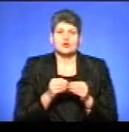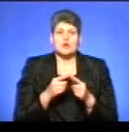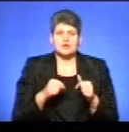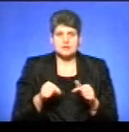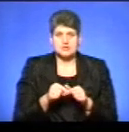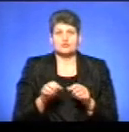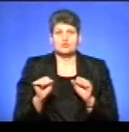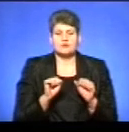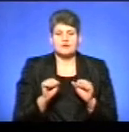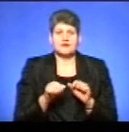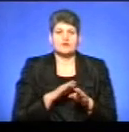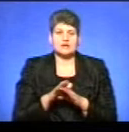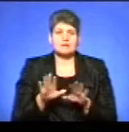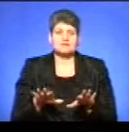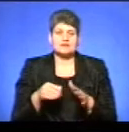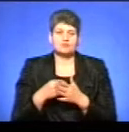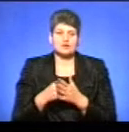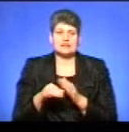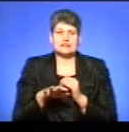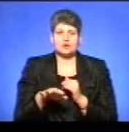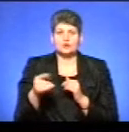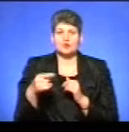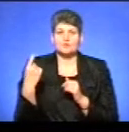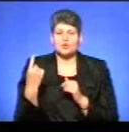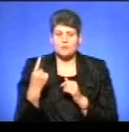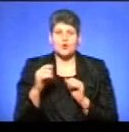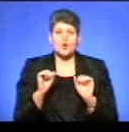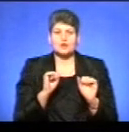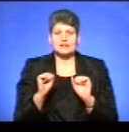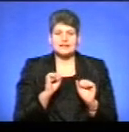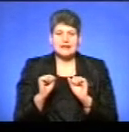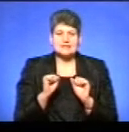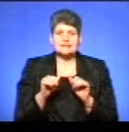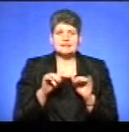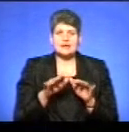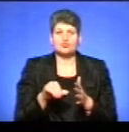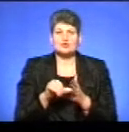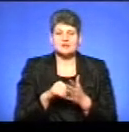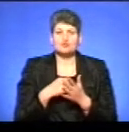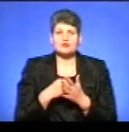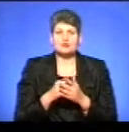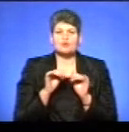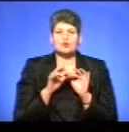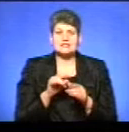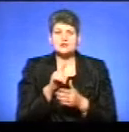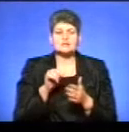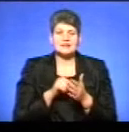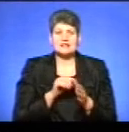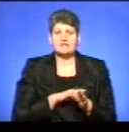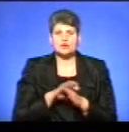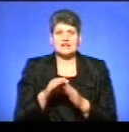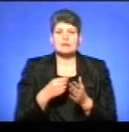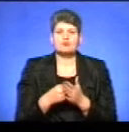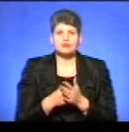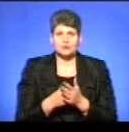виконання місцевих бюджетів на території Тернопільської області, координація діяльності учасників бюджетного процесу з питань виконання